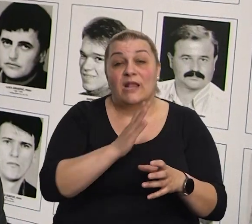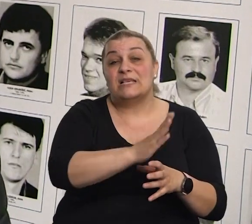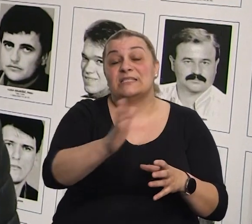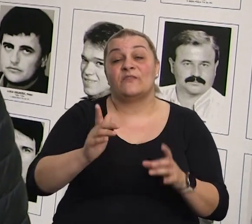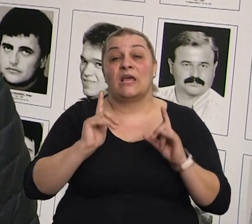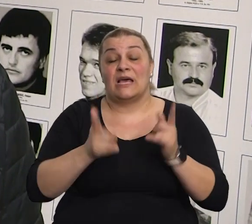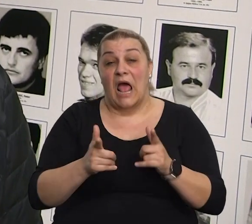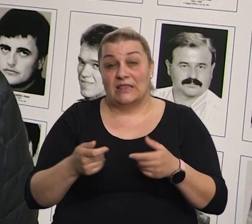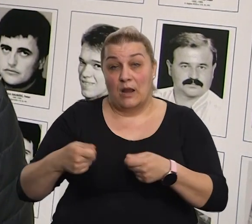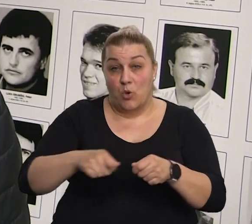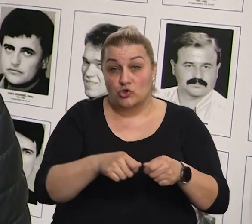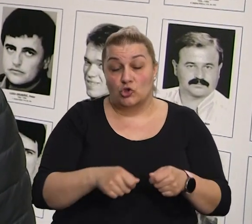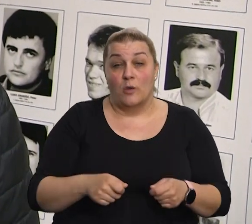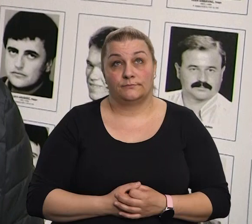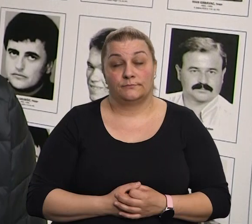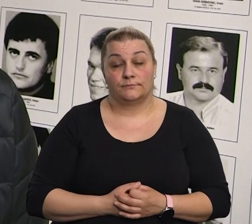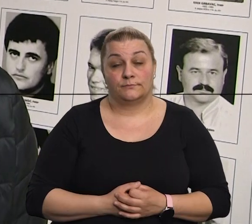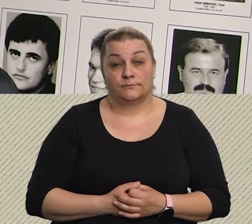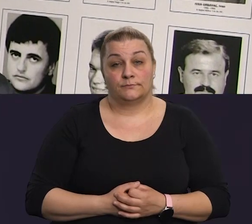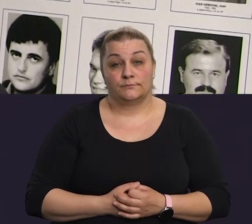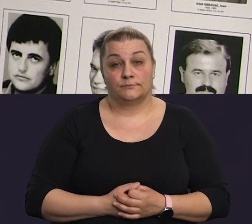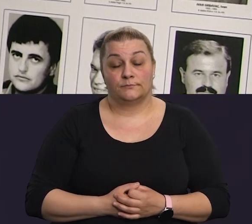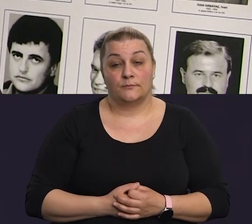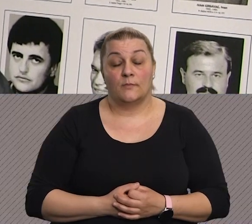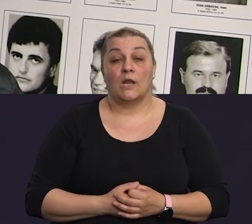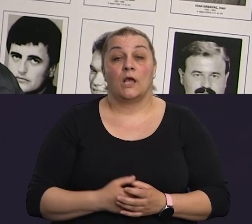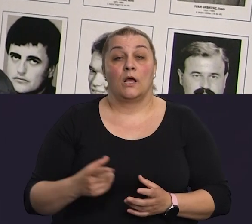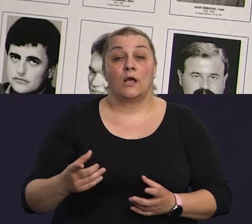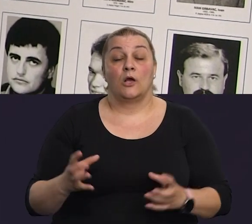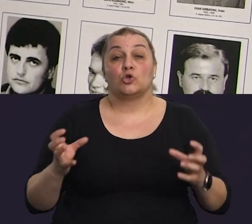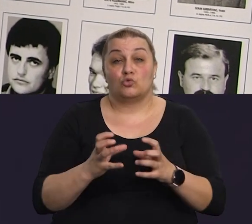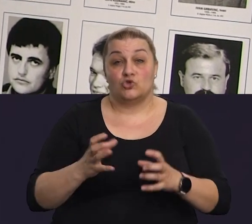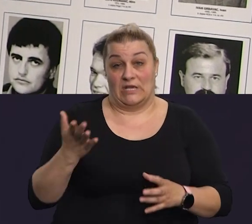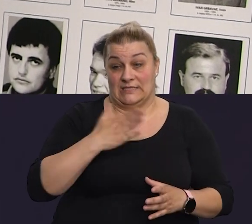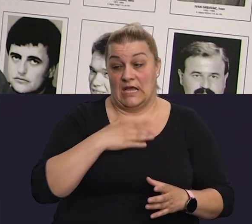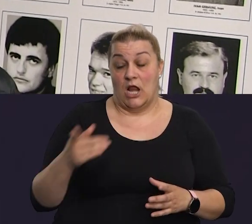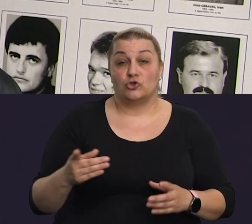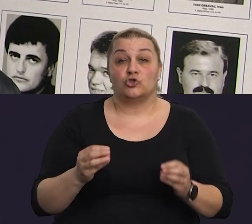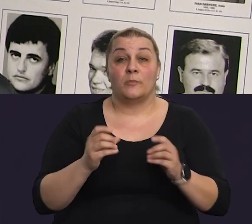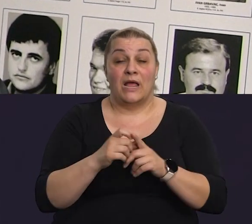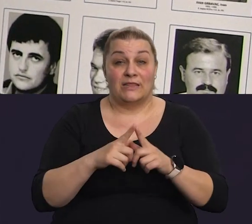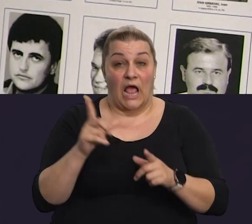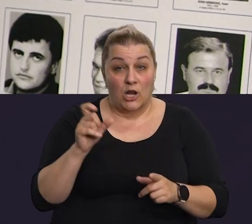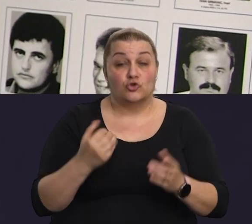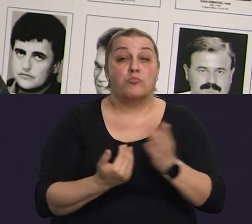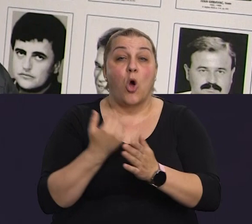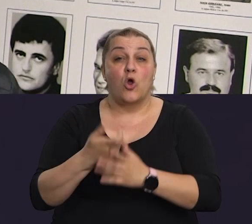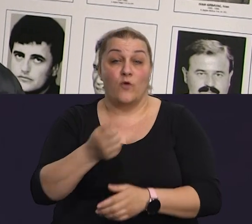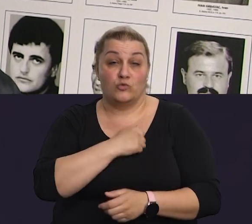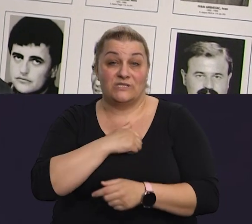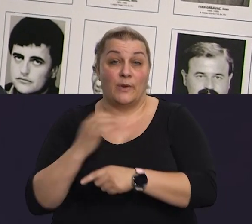stradalničkih udruga sa našim bratom Zlatkom Dalićem koji je ponovo u naš hrvatski split doveo